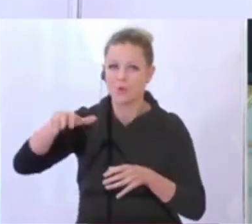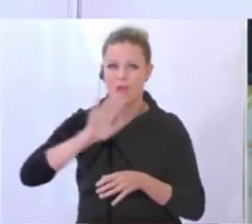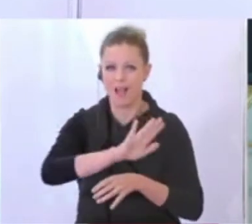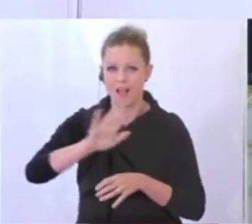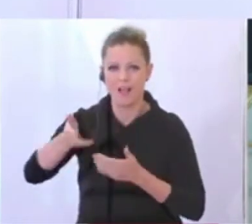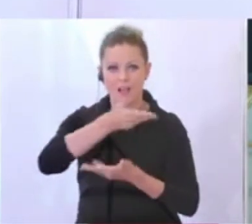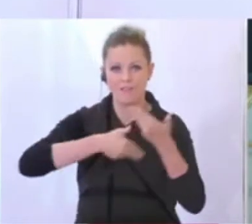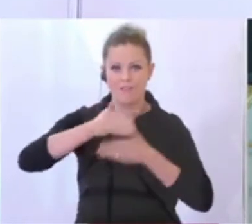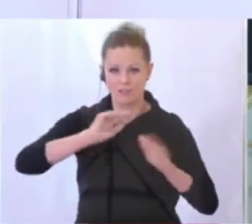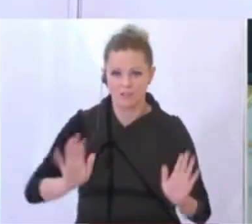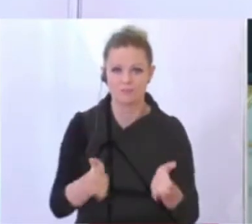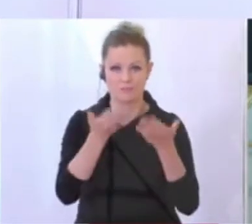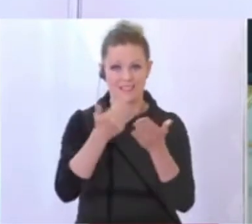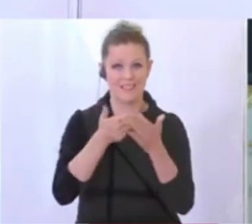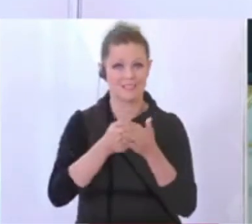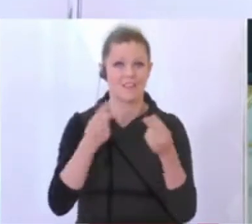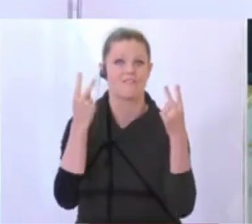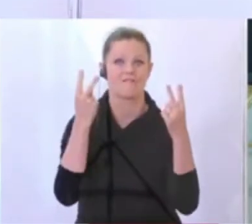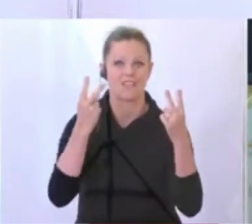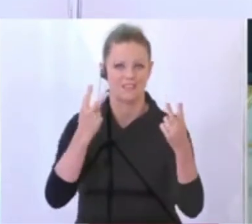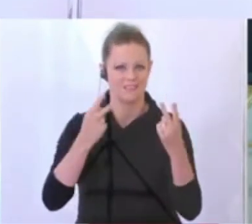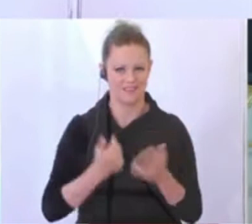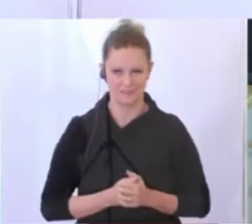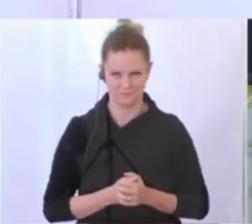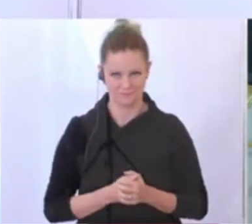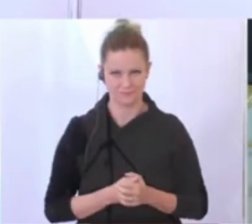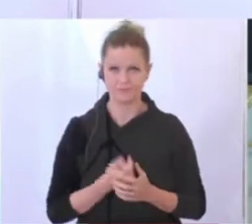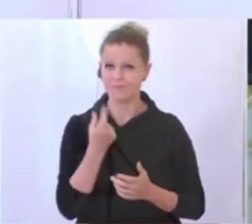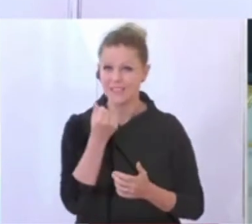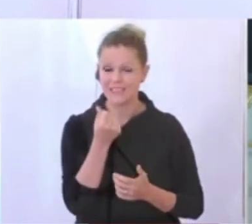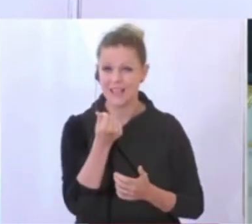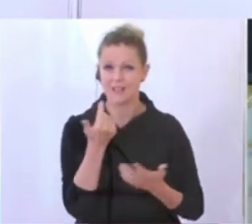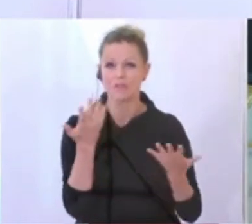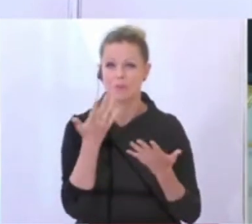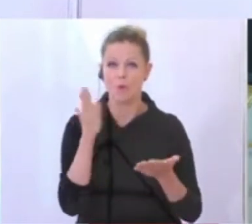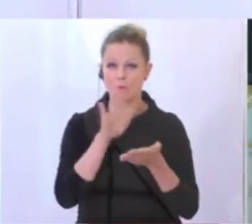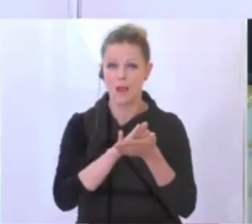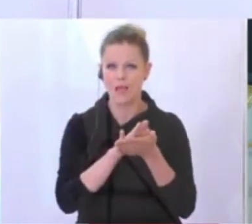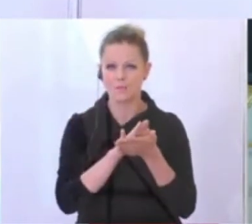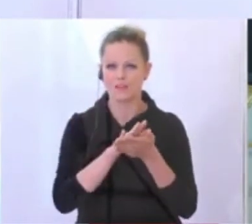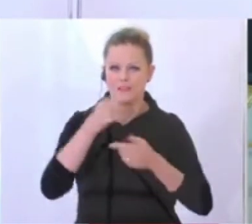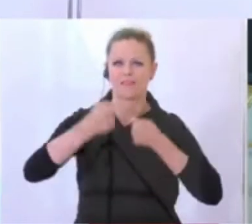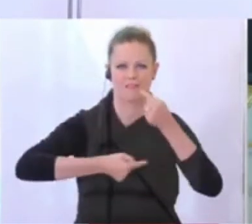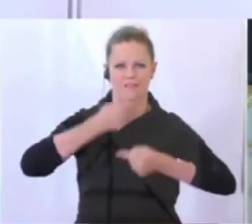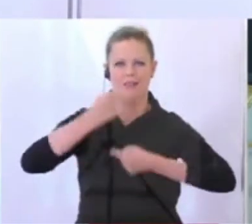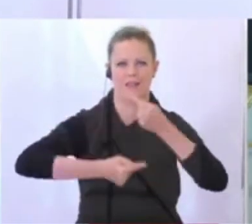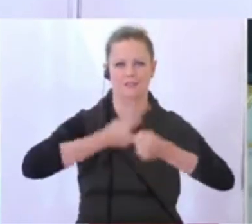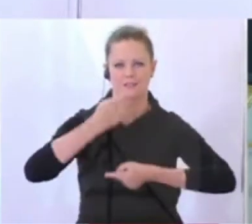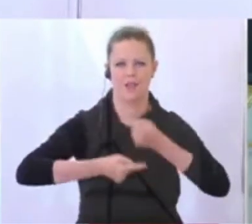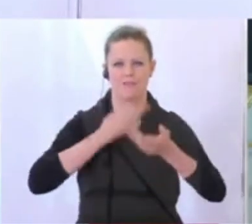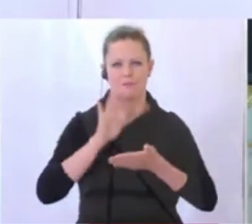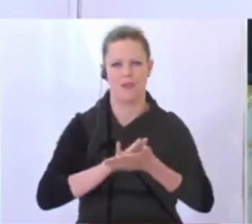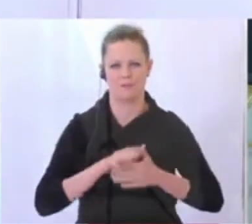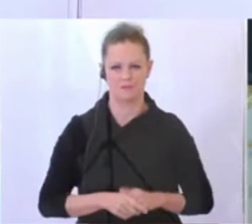anregen. Und auch deshalb ist es so wichtig. Also, da bleibt das Geld im Wesentlichen im Kreislauf. Deshalb